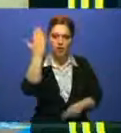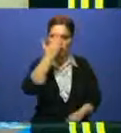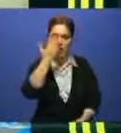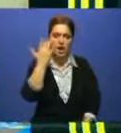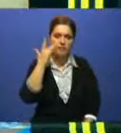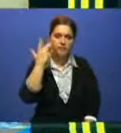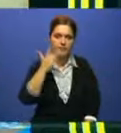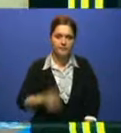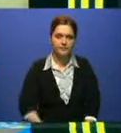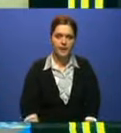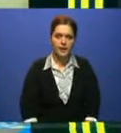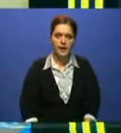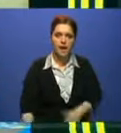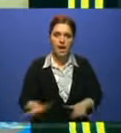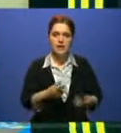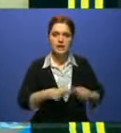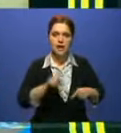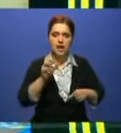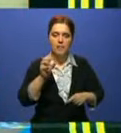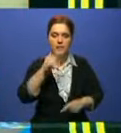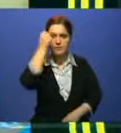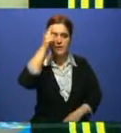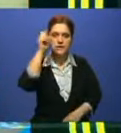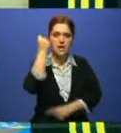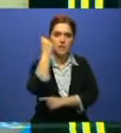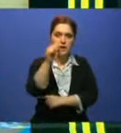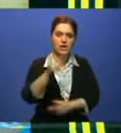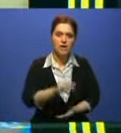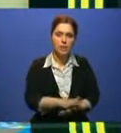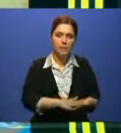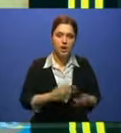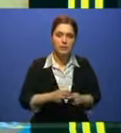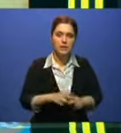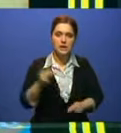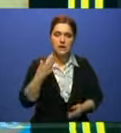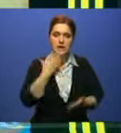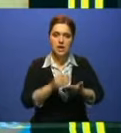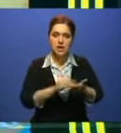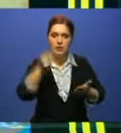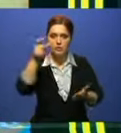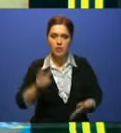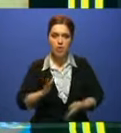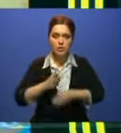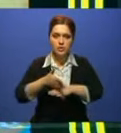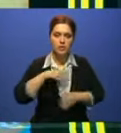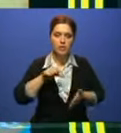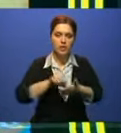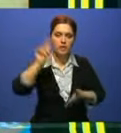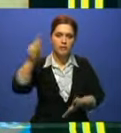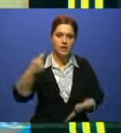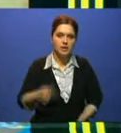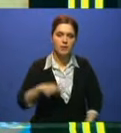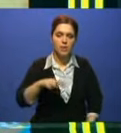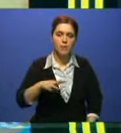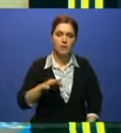Акция агентства Хабар. Спасибо за победу. Продолжается. На этот раз наши корреспонденты побывали в гостях у ветерана Великой